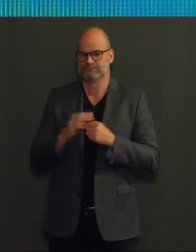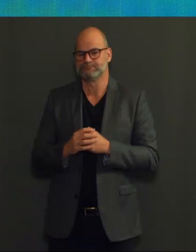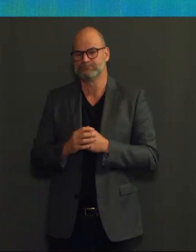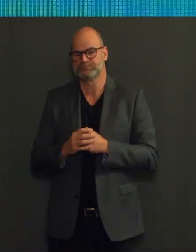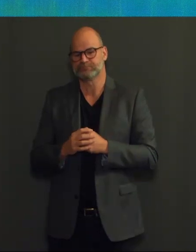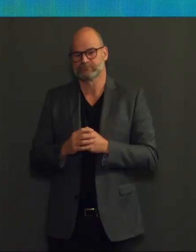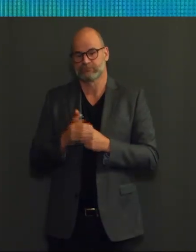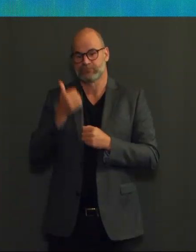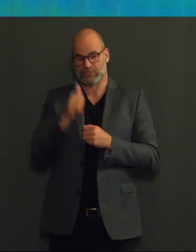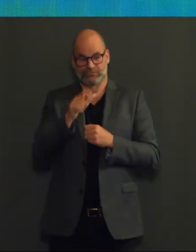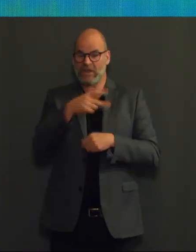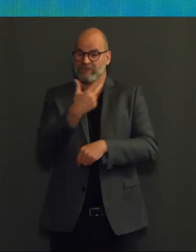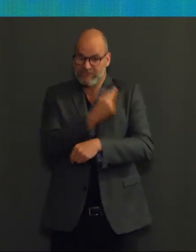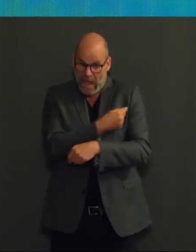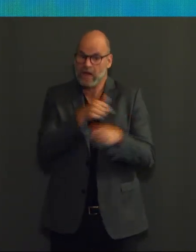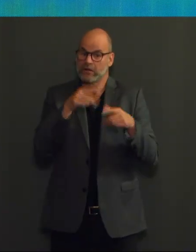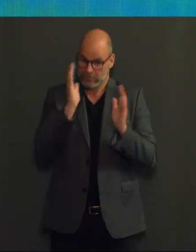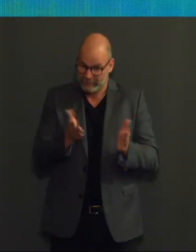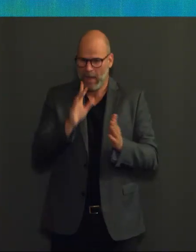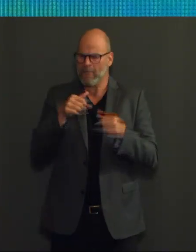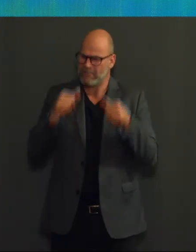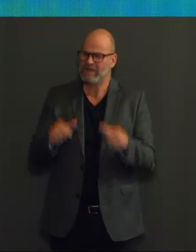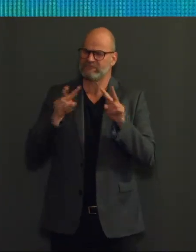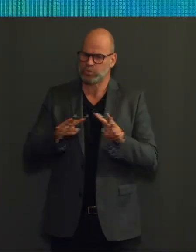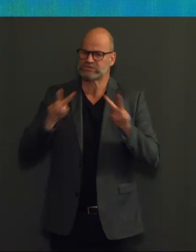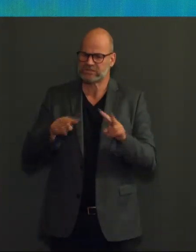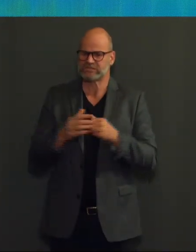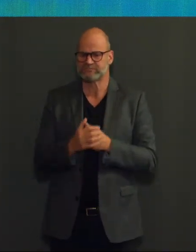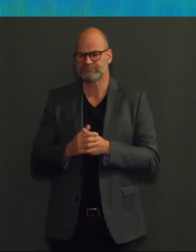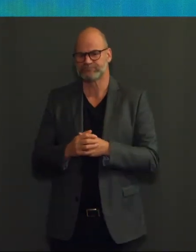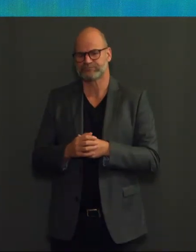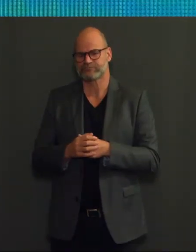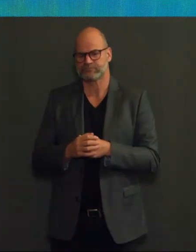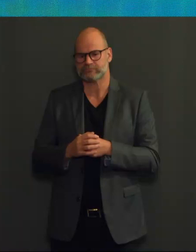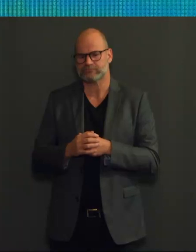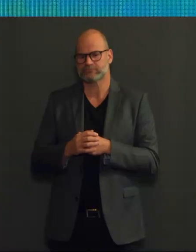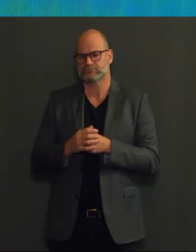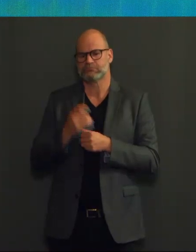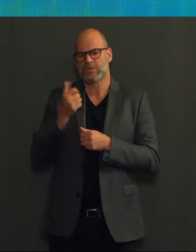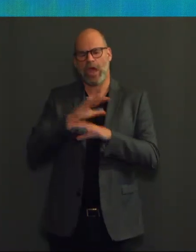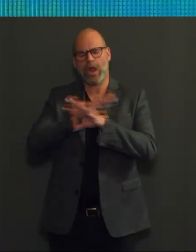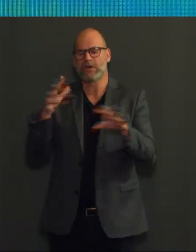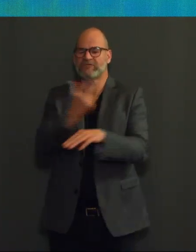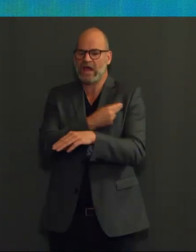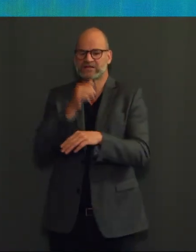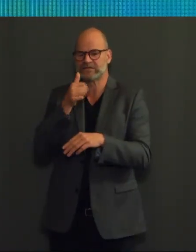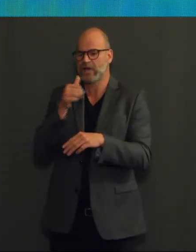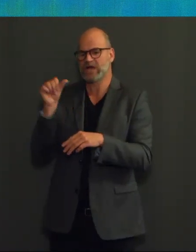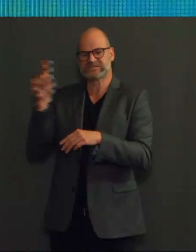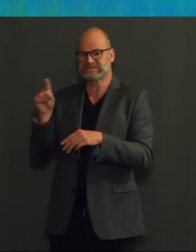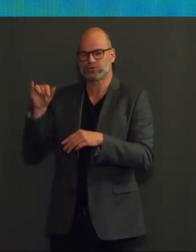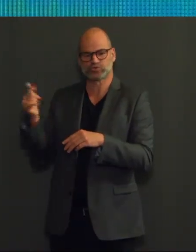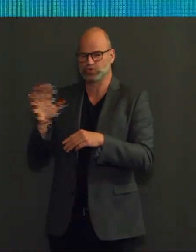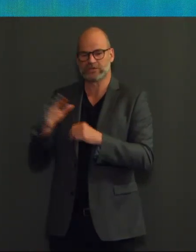Bovendien geldt ook voor de meeste vaccins, behalve dan het Janssen-vaccin, dat ze pas een optimale bescherming geven na de